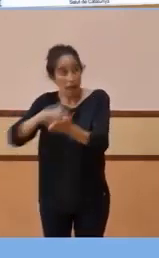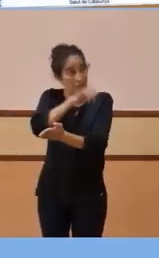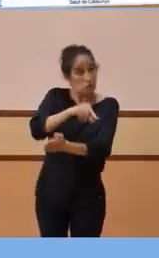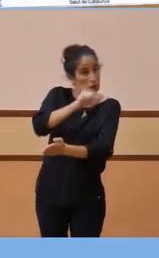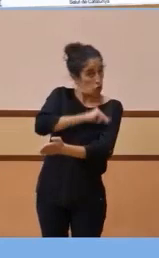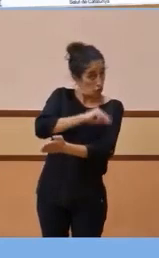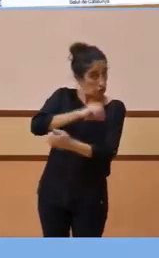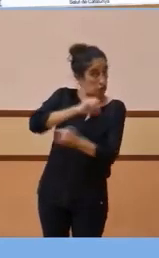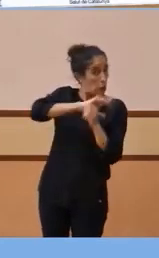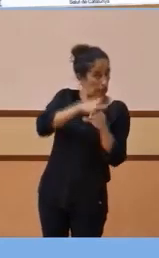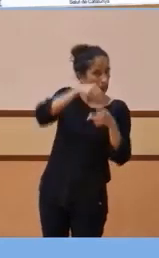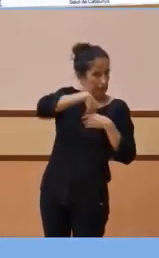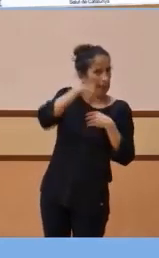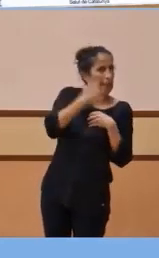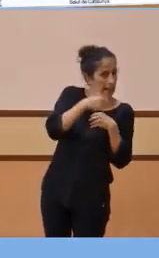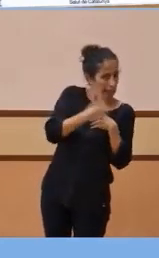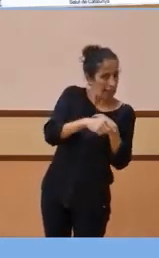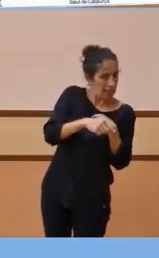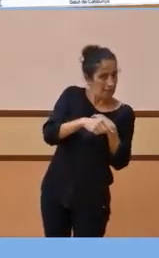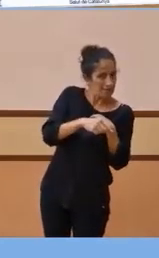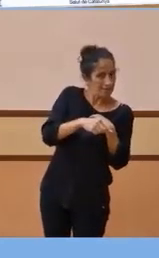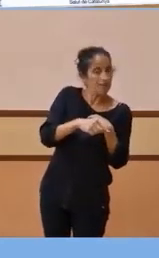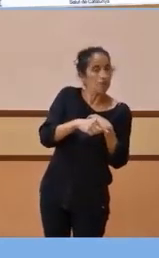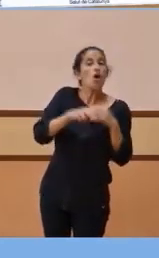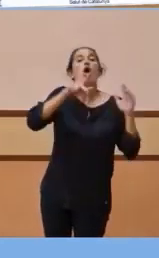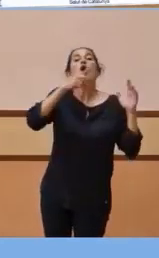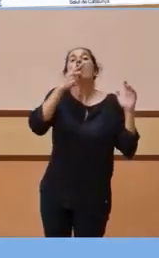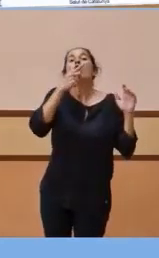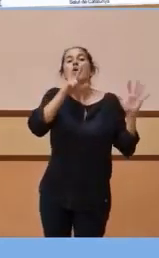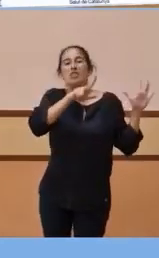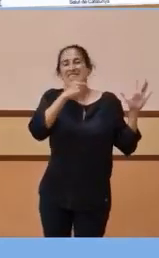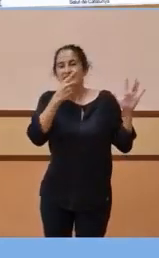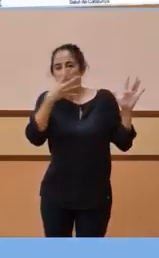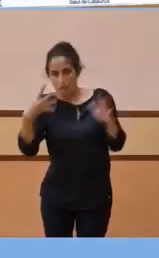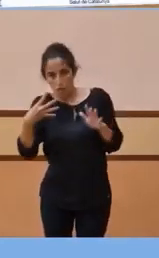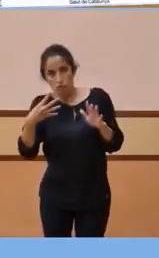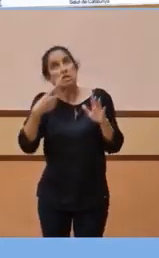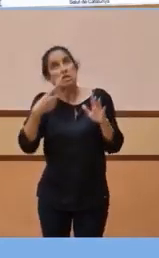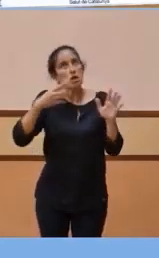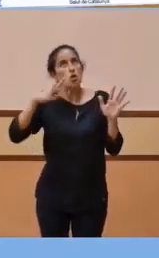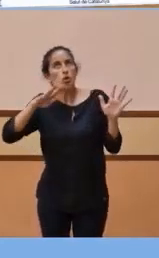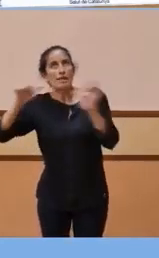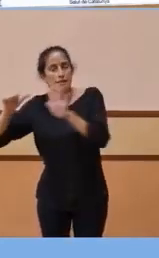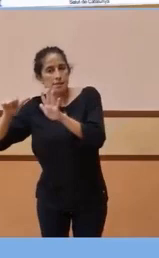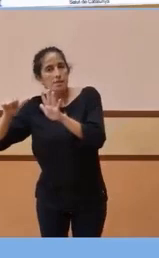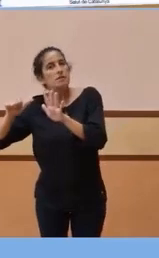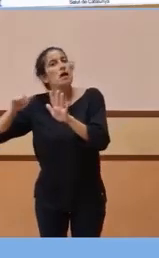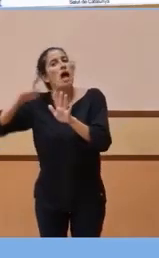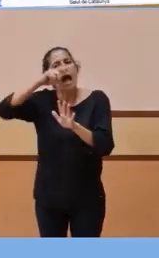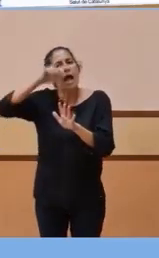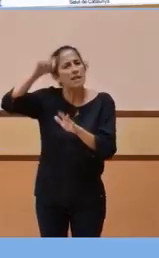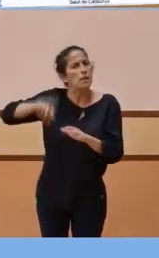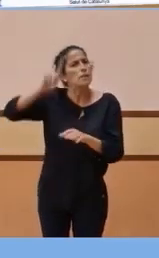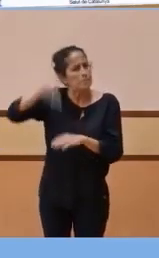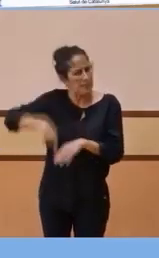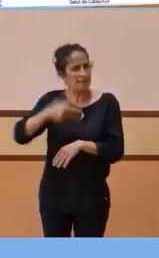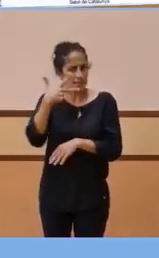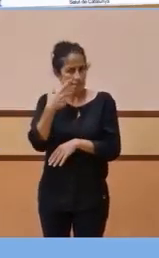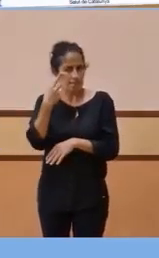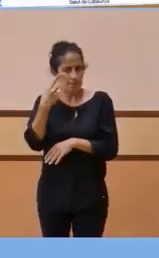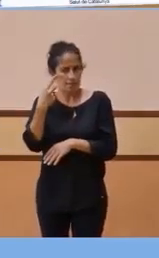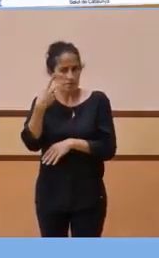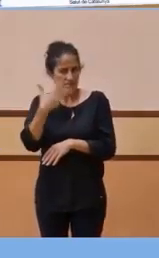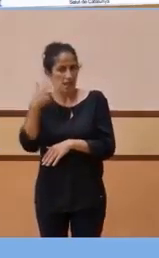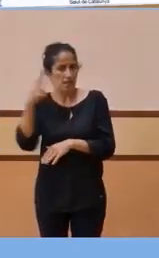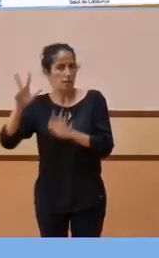i vam passar d'aquestes 814 a 1.196 i aquesta setmana hem arribat a les 1.328 amb aquesta